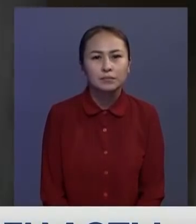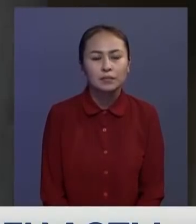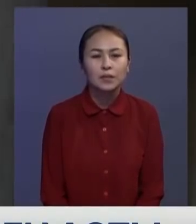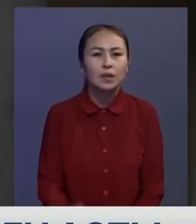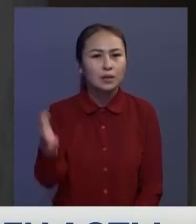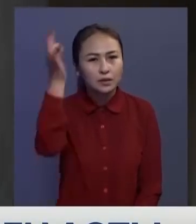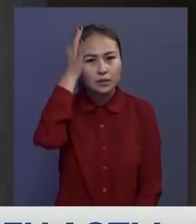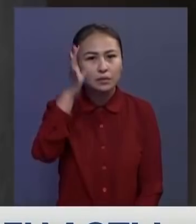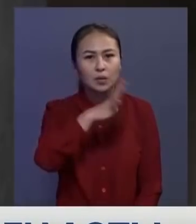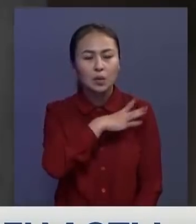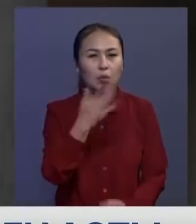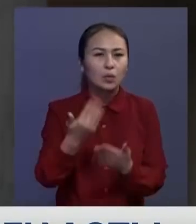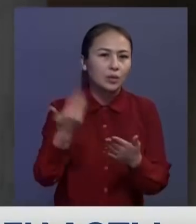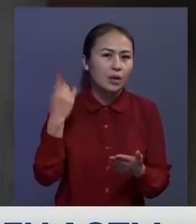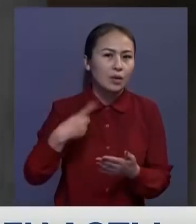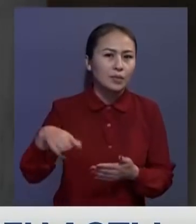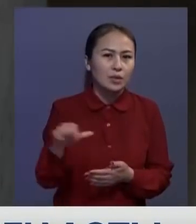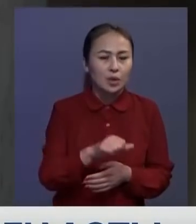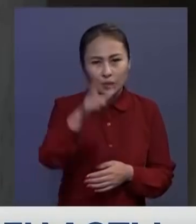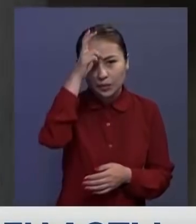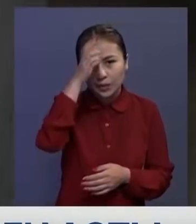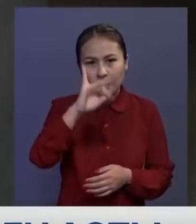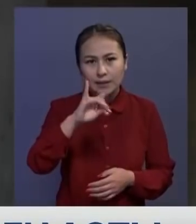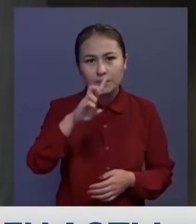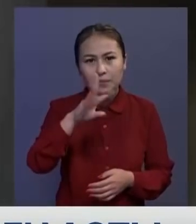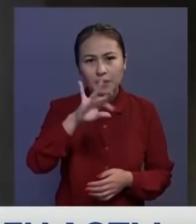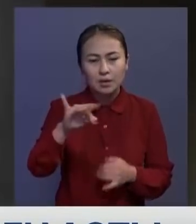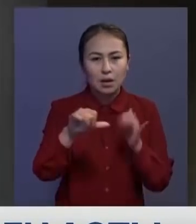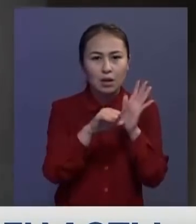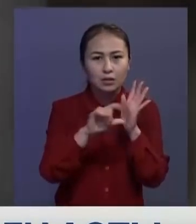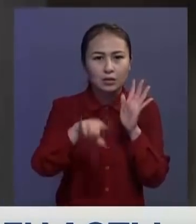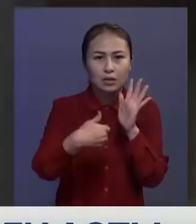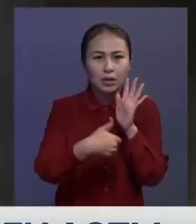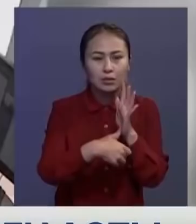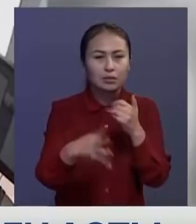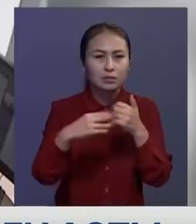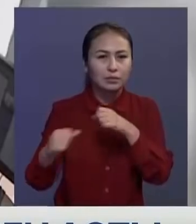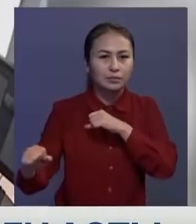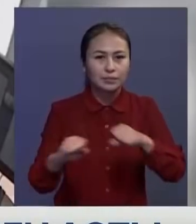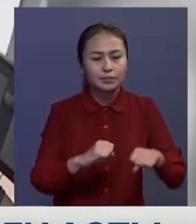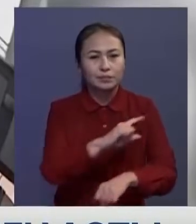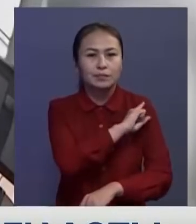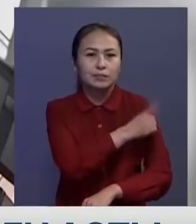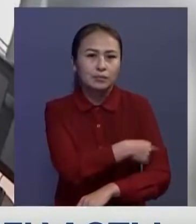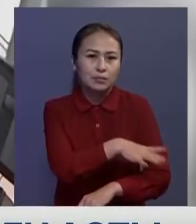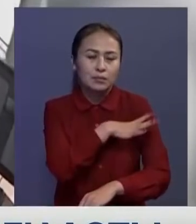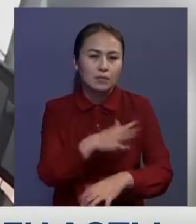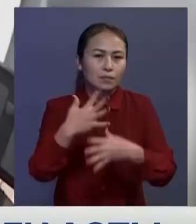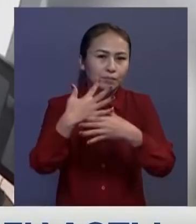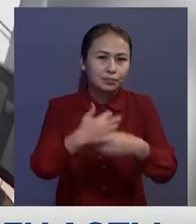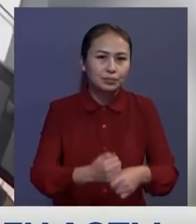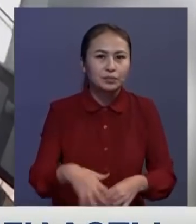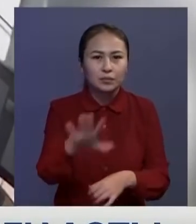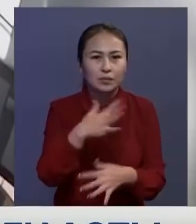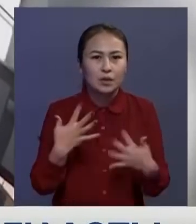Естеріңізге сала кетейгі өткен аптада Түркияның езмерінде 6 бүтін 10-нан 6 балды, қуатты зілзалап олды. Қайырған ғимараттар астынан